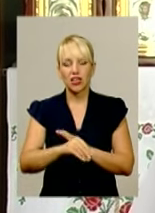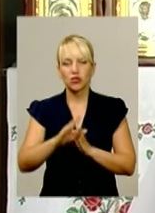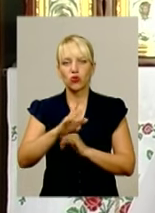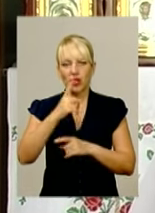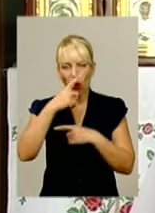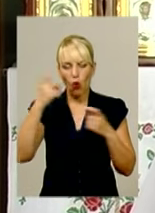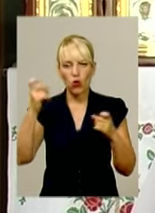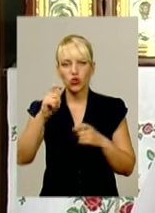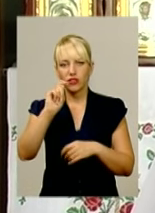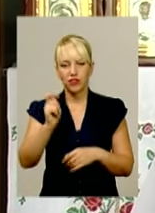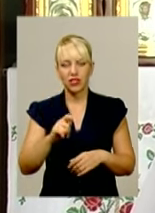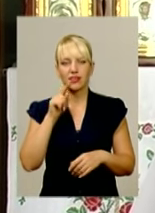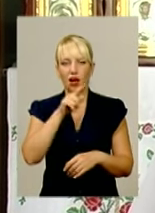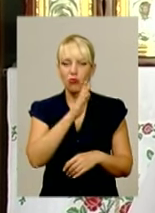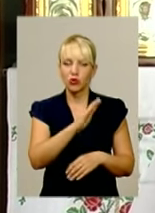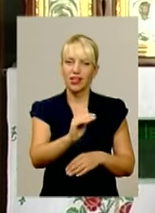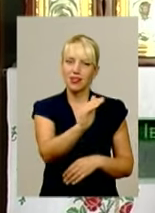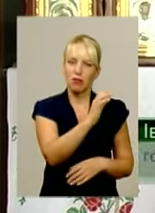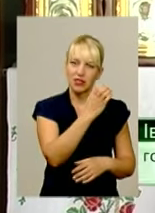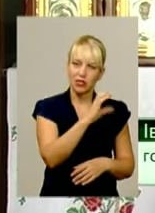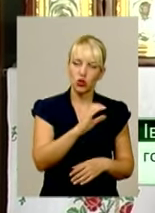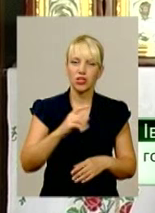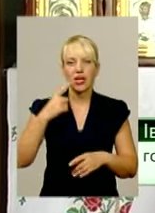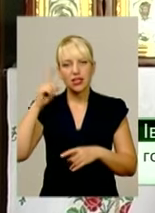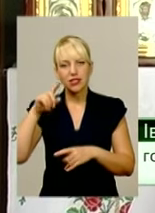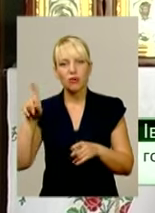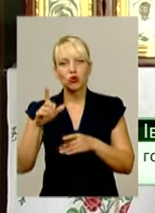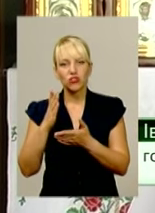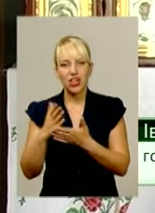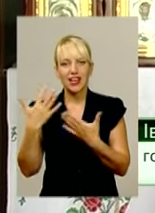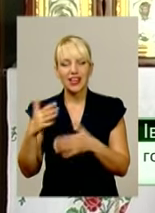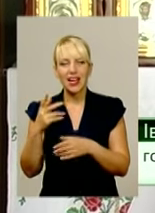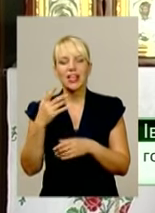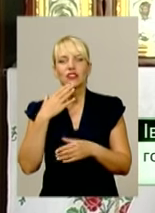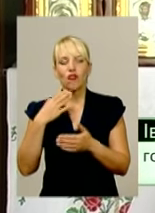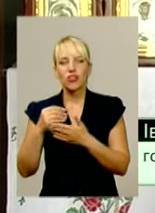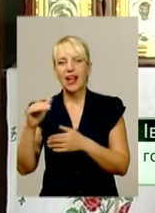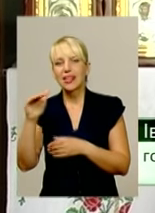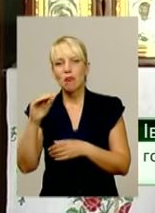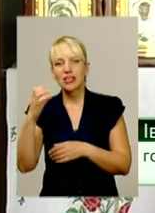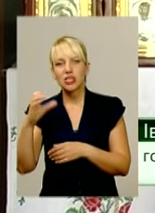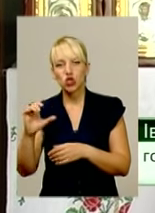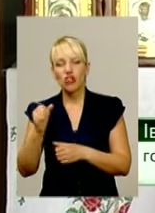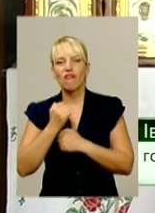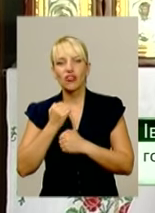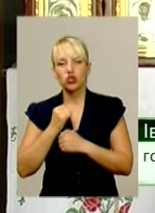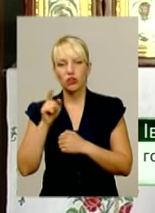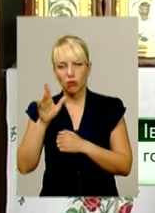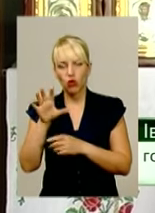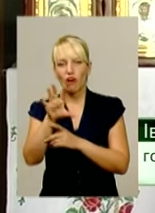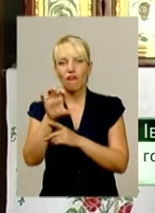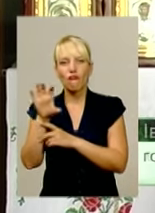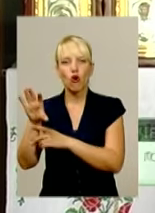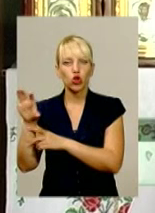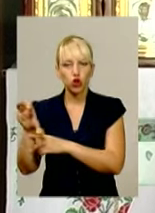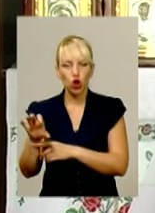Сотня, і ми вже знаємо, що в нас є своя Небесна Сотня вже військових. Там будуть зроблені і фотографії військових, тому що ми